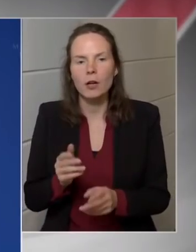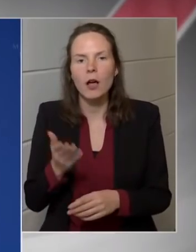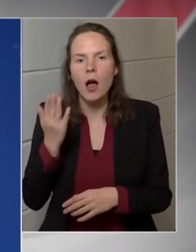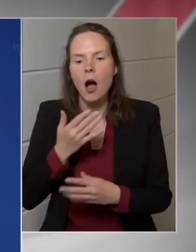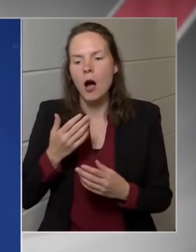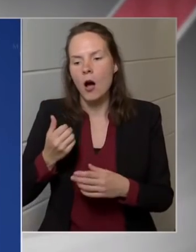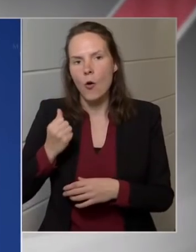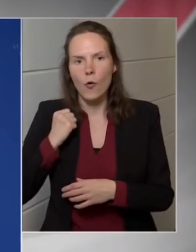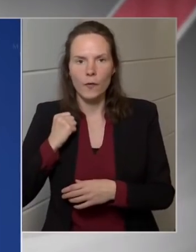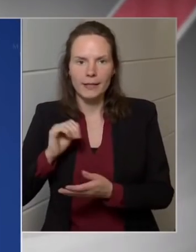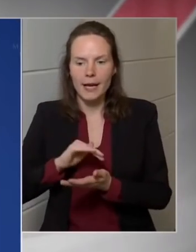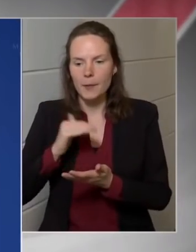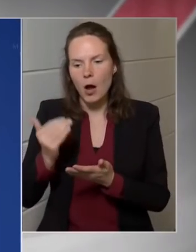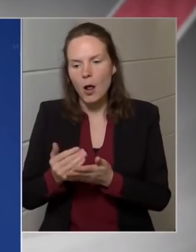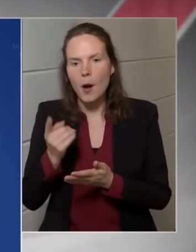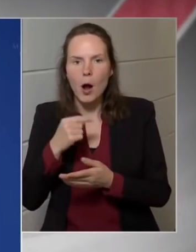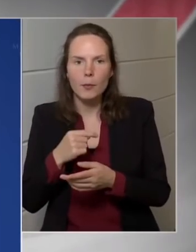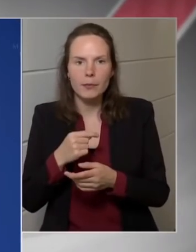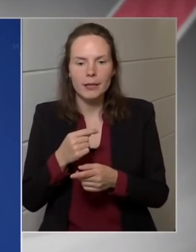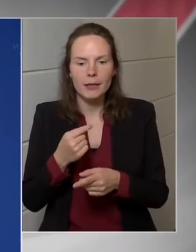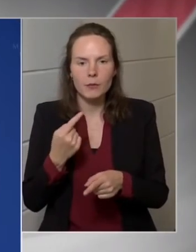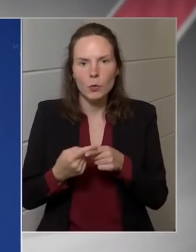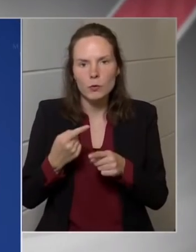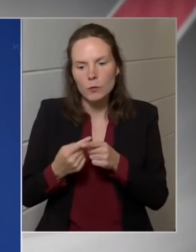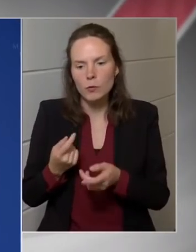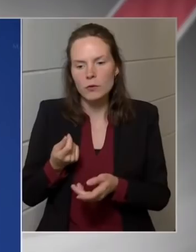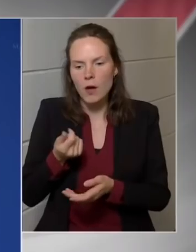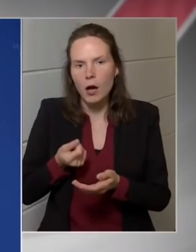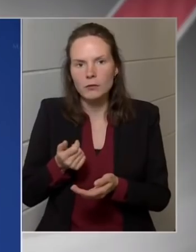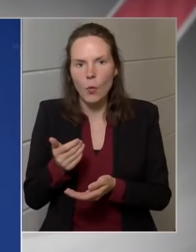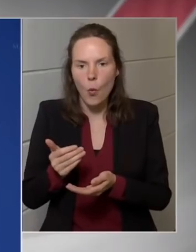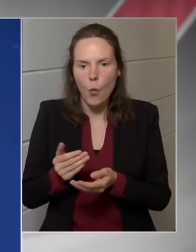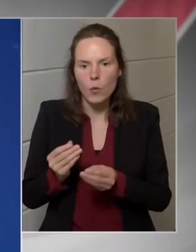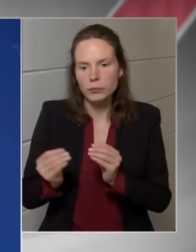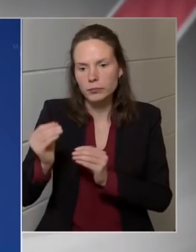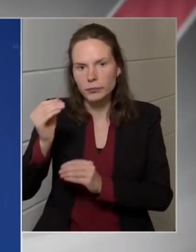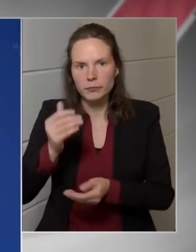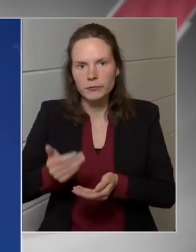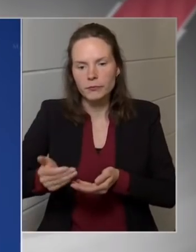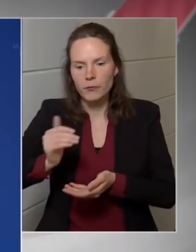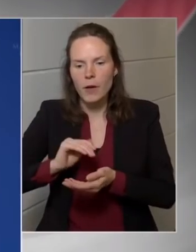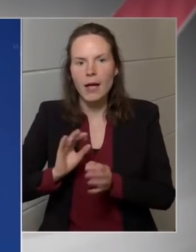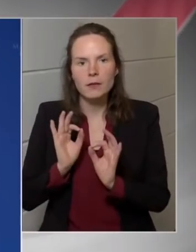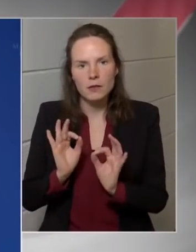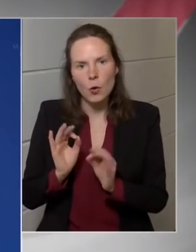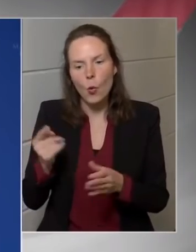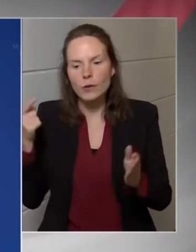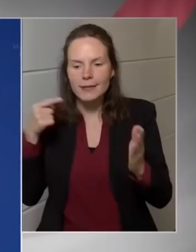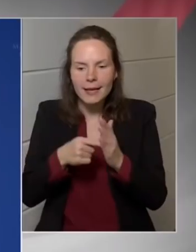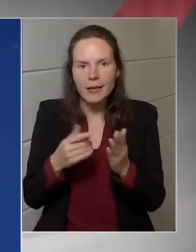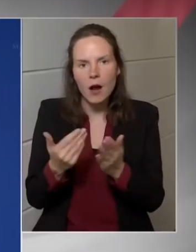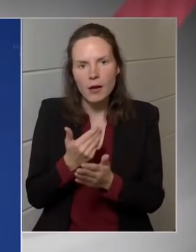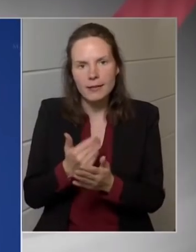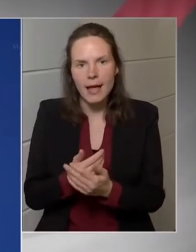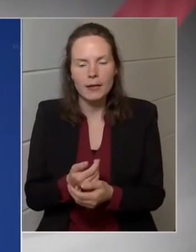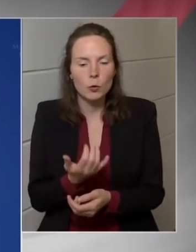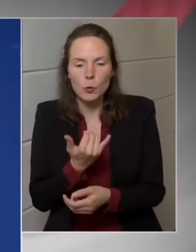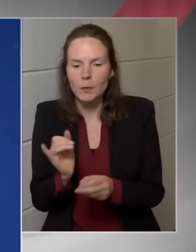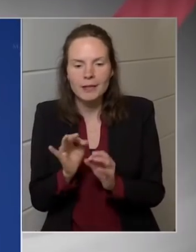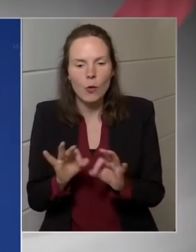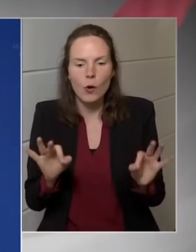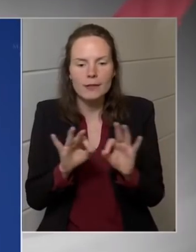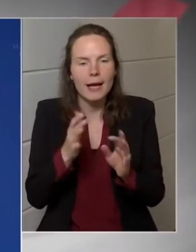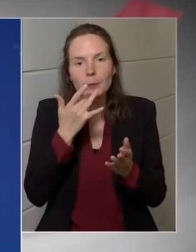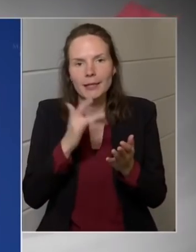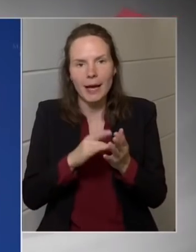extra profit adók, azok jó célra hasznosulnak és jól hasznosulnak, és ezt minden ország megteszi, mondjuk Németországot